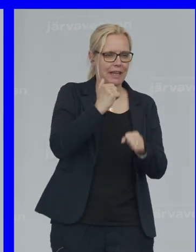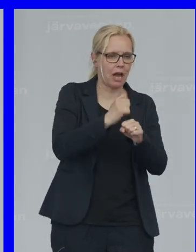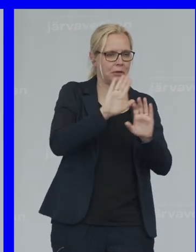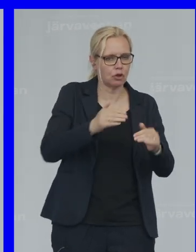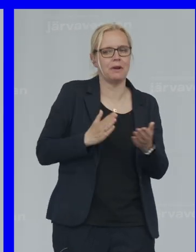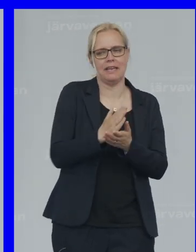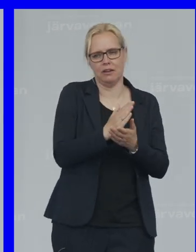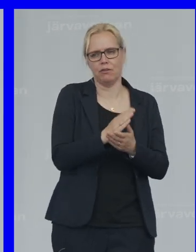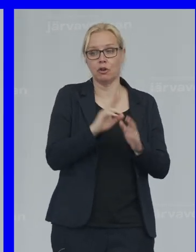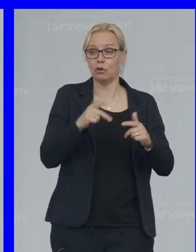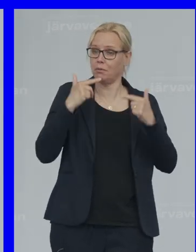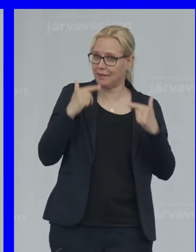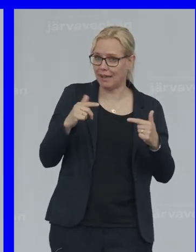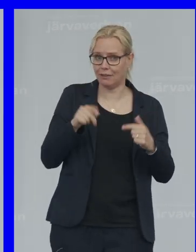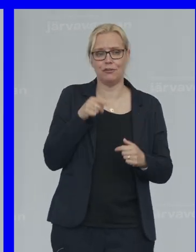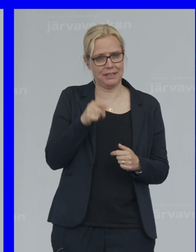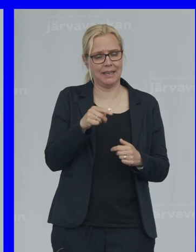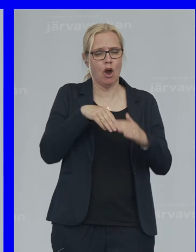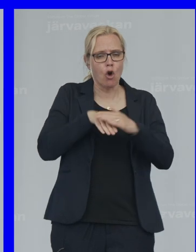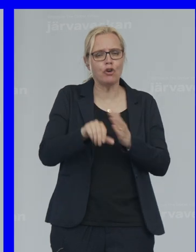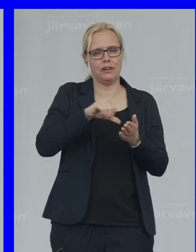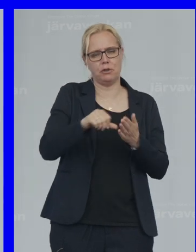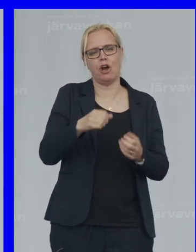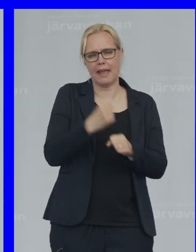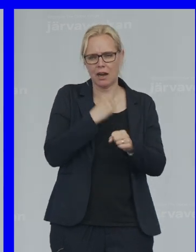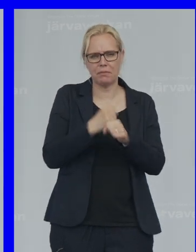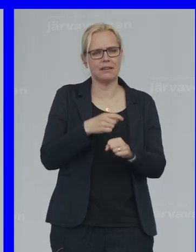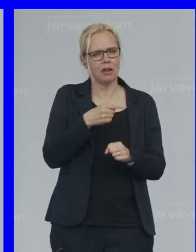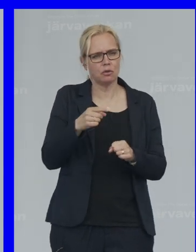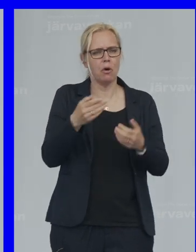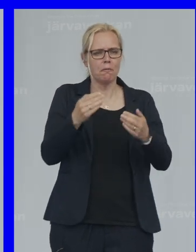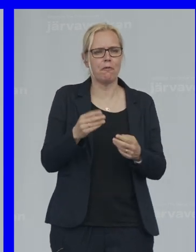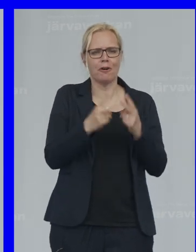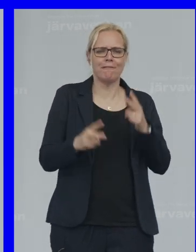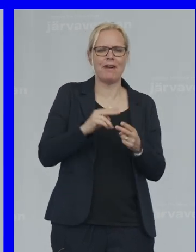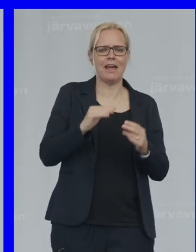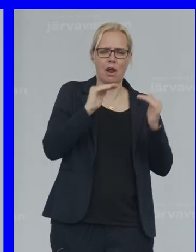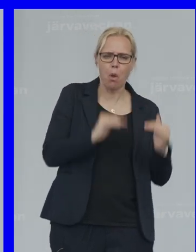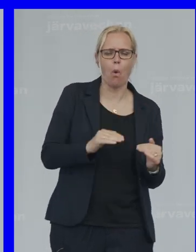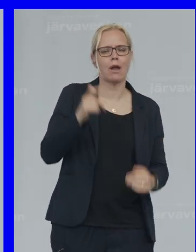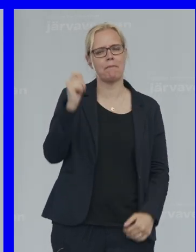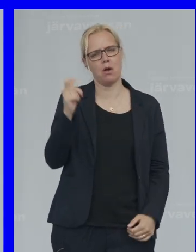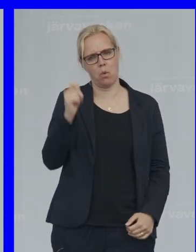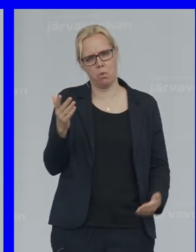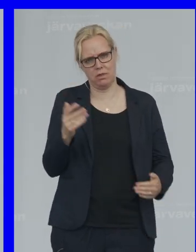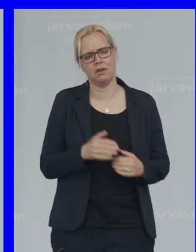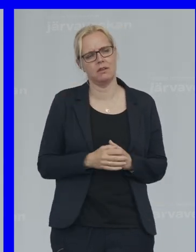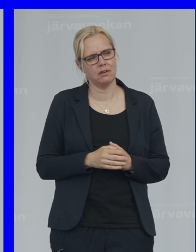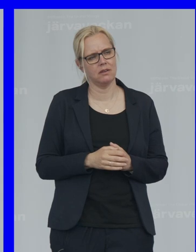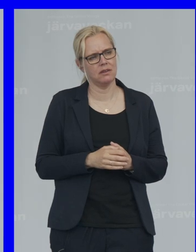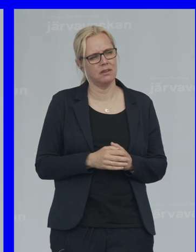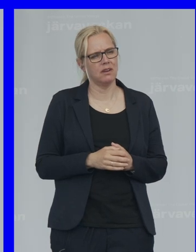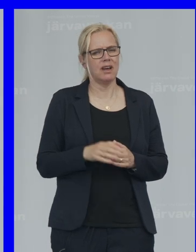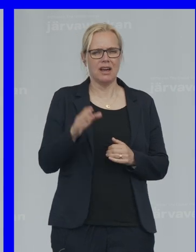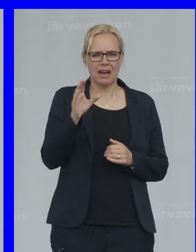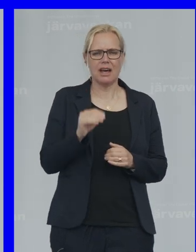Och som tack För detta underbetalda Arbete Så får de ännu Lägre pensioner Att då